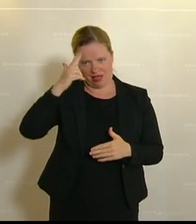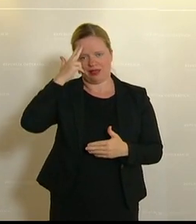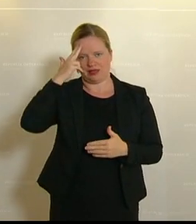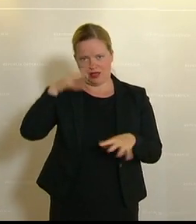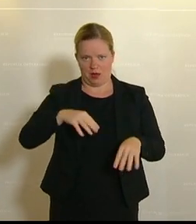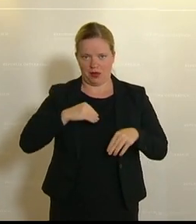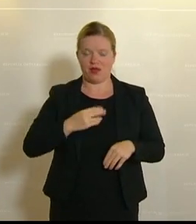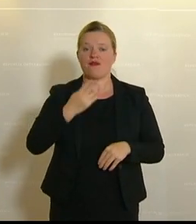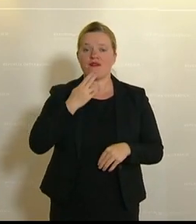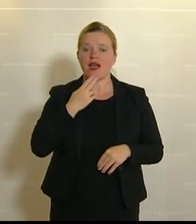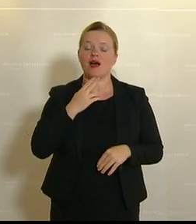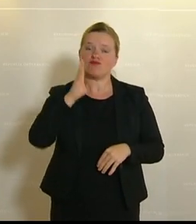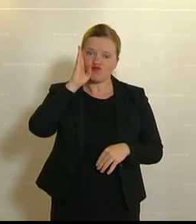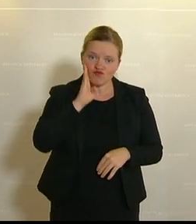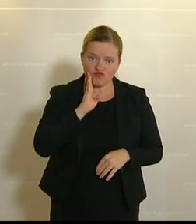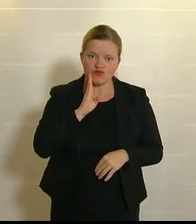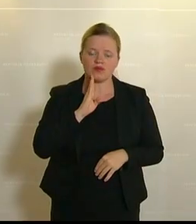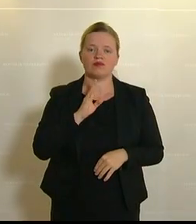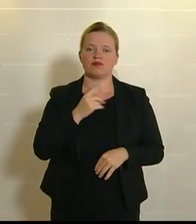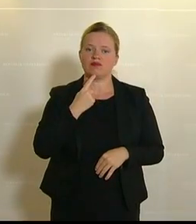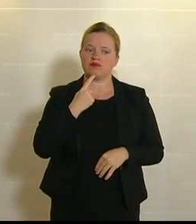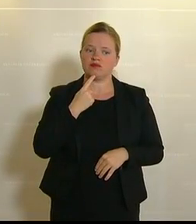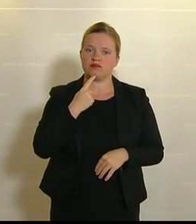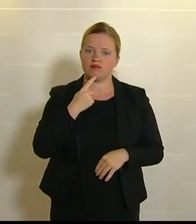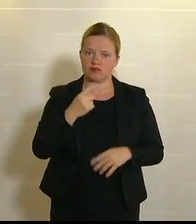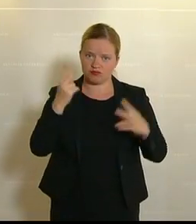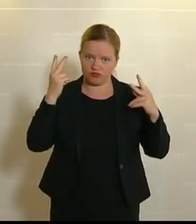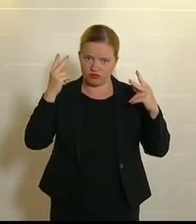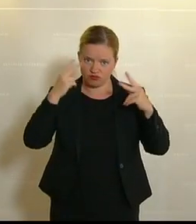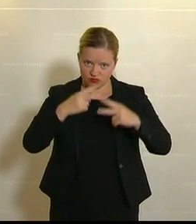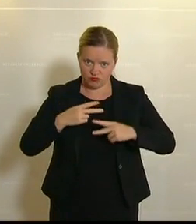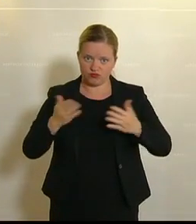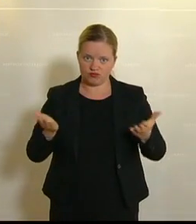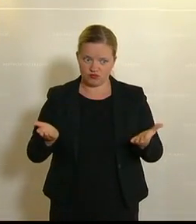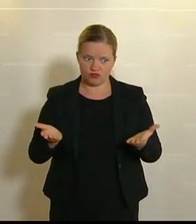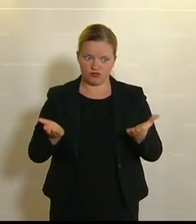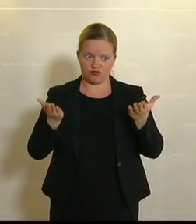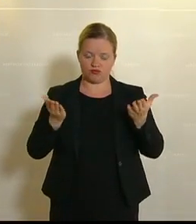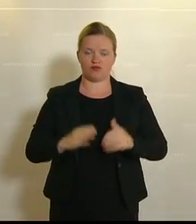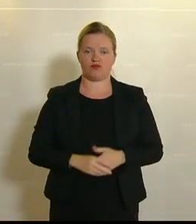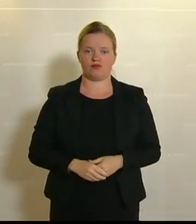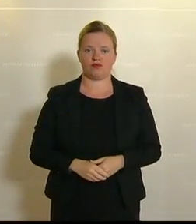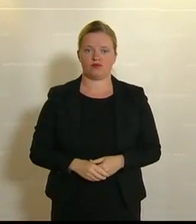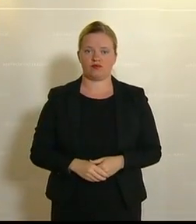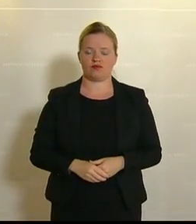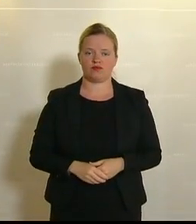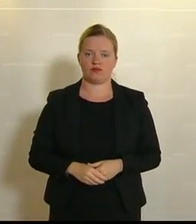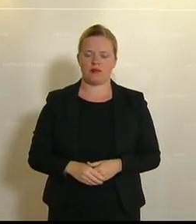Wer dies tut, möge das mit der zustimmenden Form tun. Das ist die